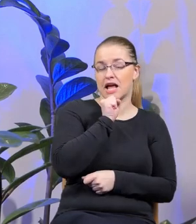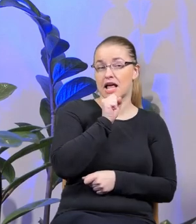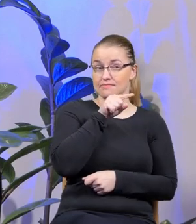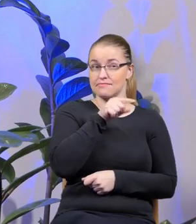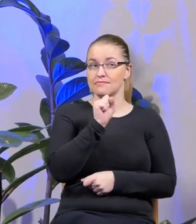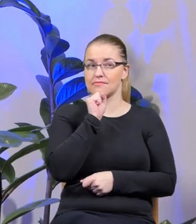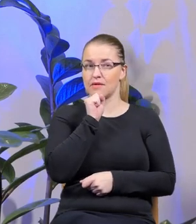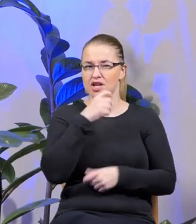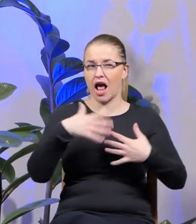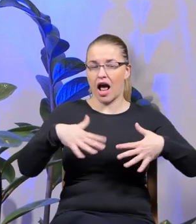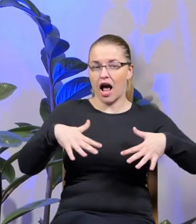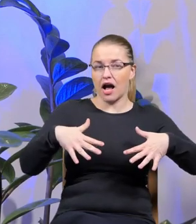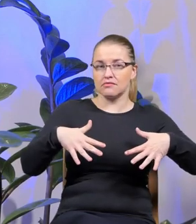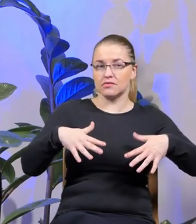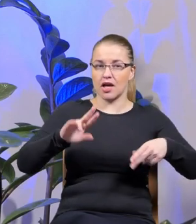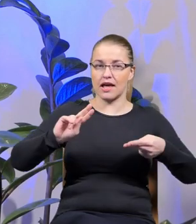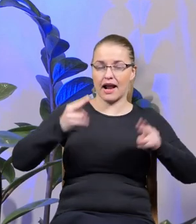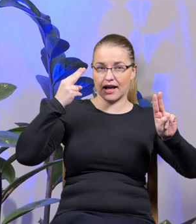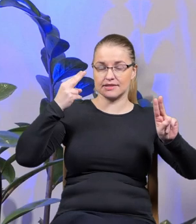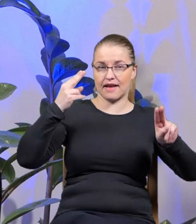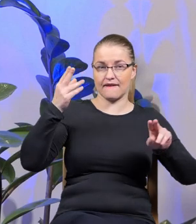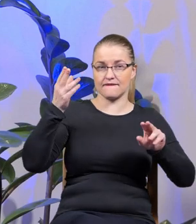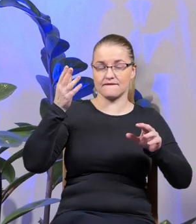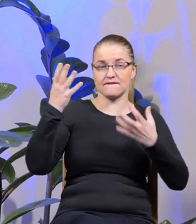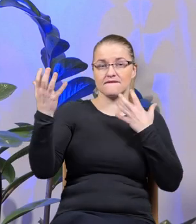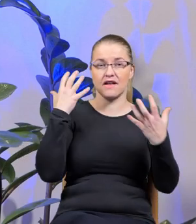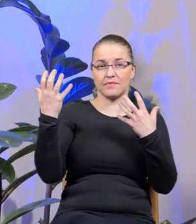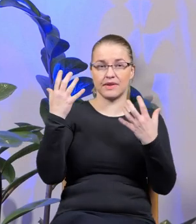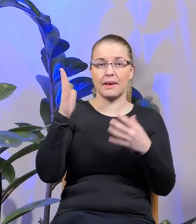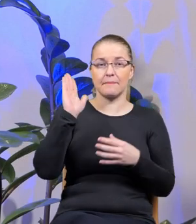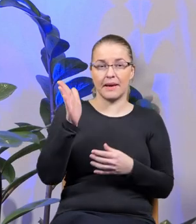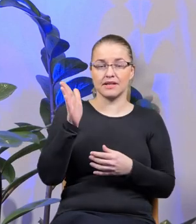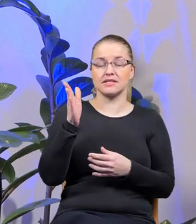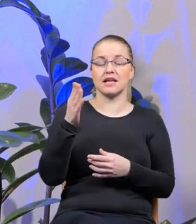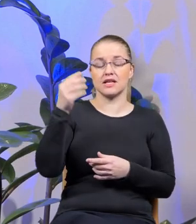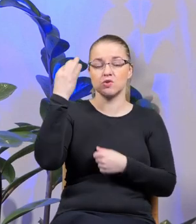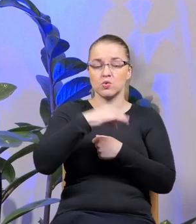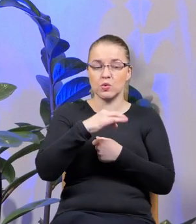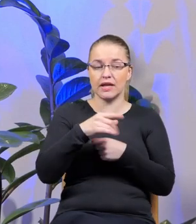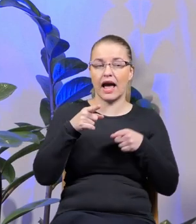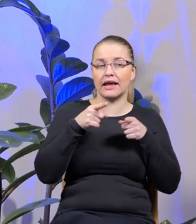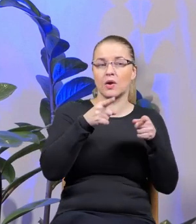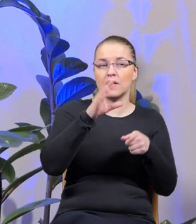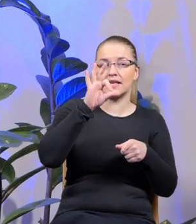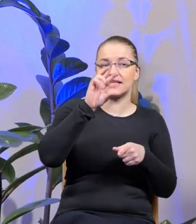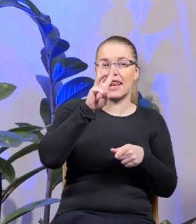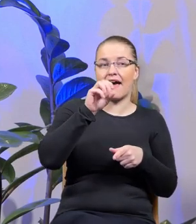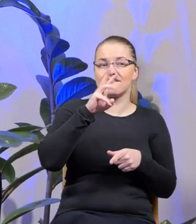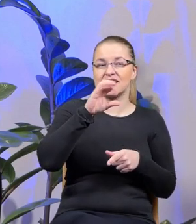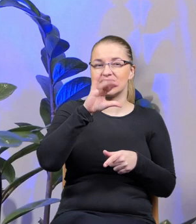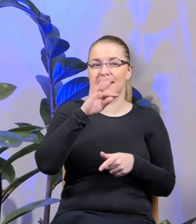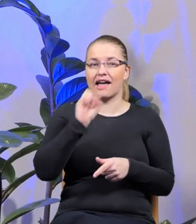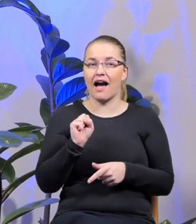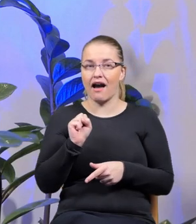która nerwowo zareagowała na to, na wiadomość, że będziesz studiował slawistykę, a jak już miałeś